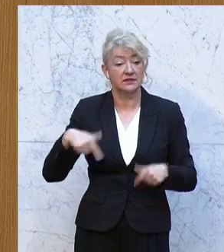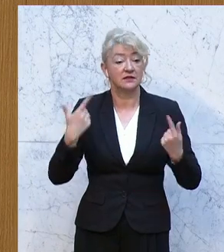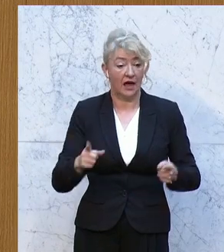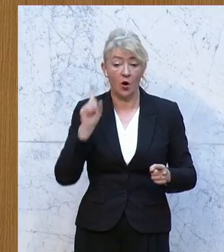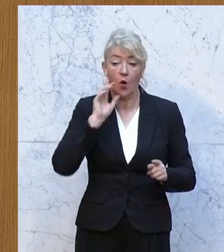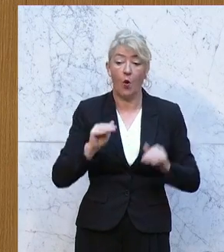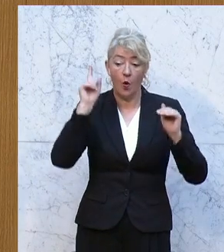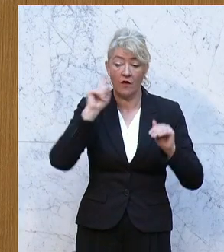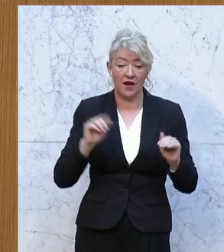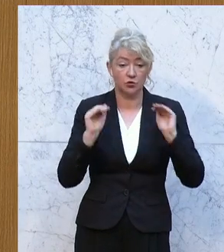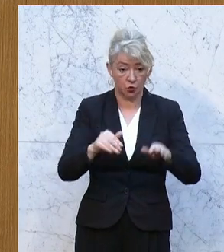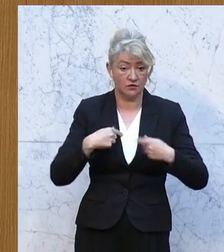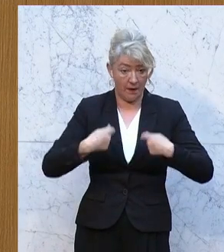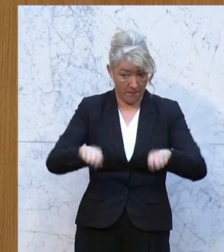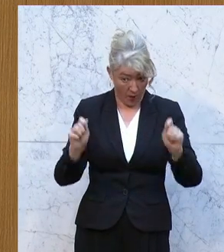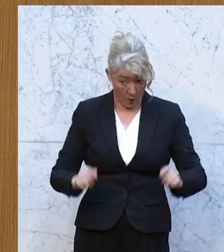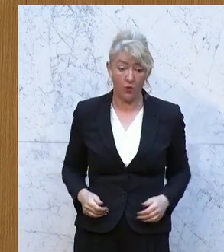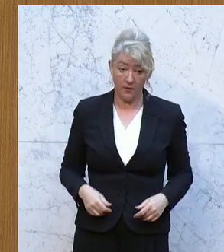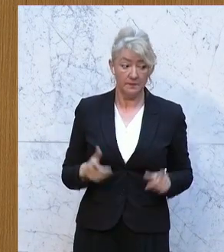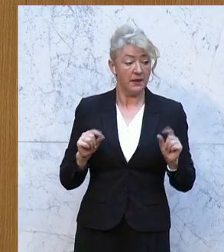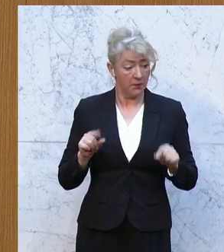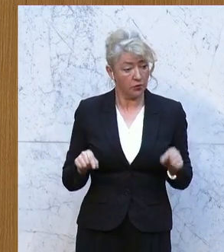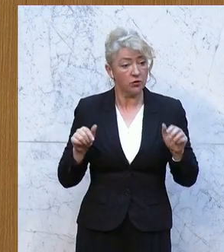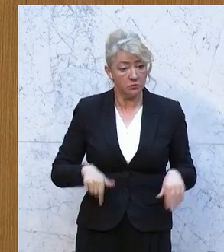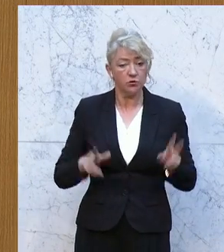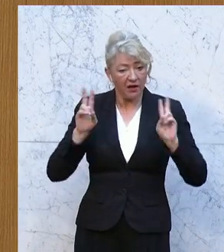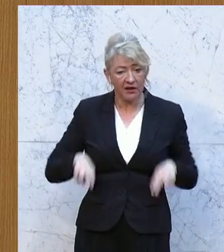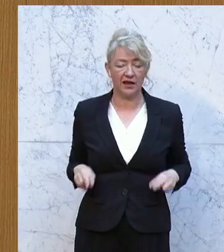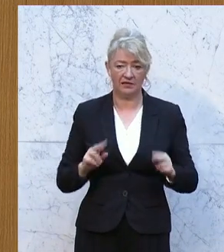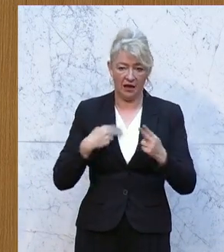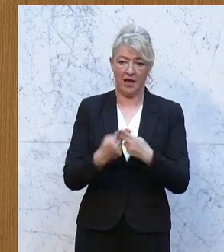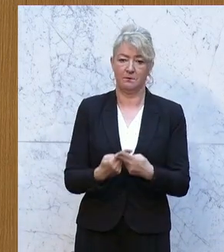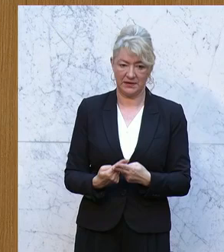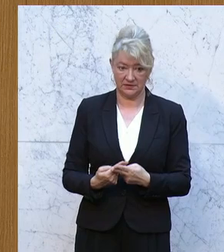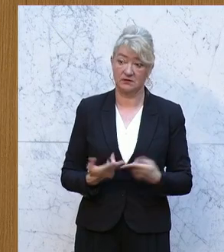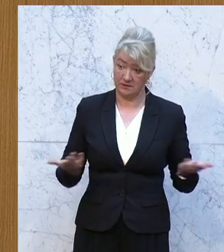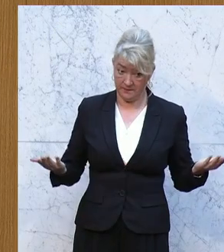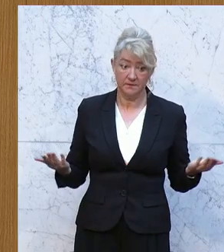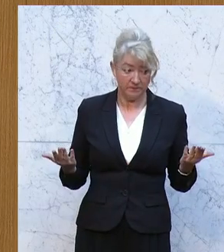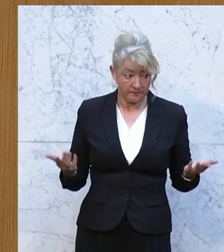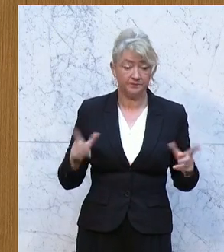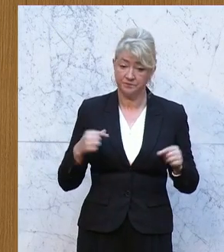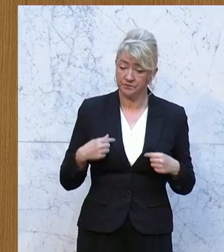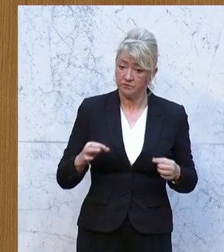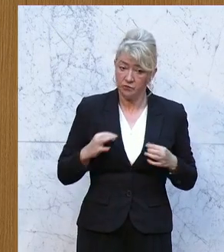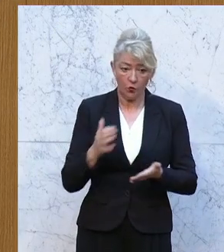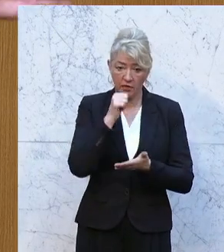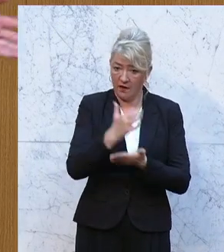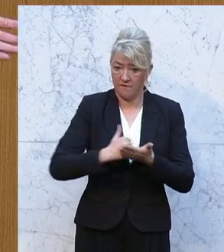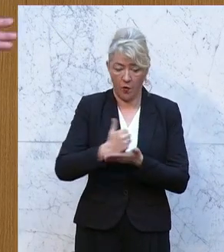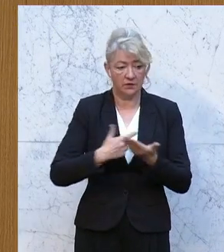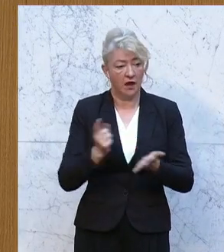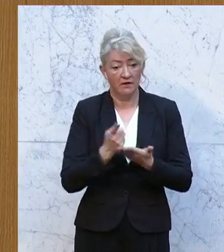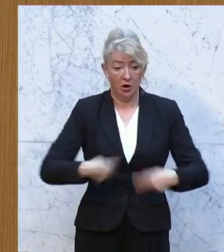worden. Und ich glaube, man muss auf die Gegebenheiten einfach richtig reagieren. Es wird uns nichts nützen, wenn wir jetzt irgendwie